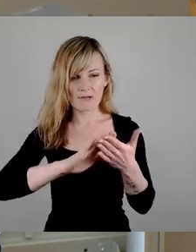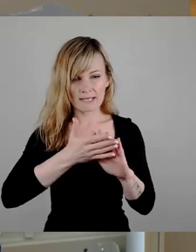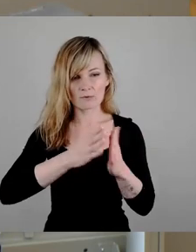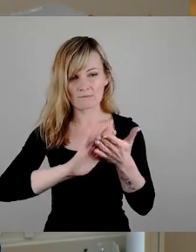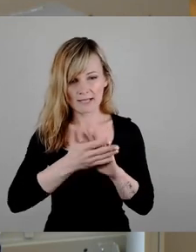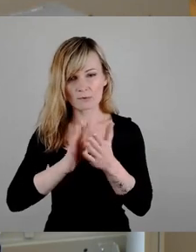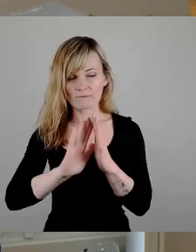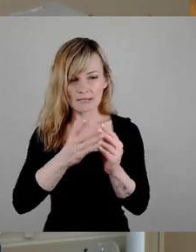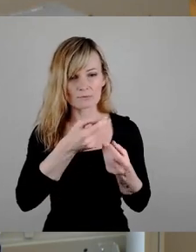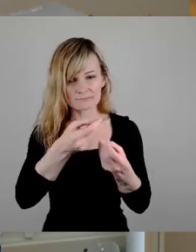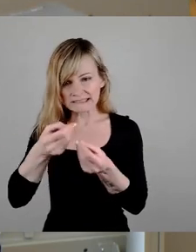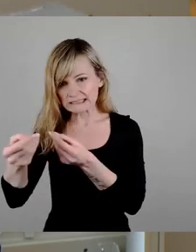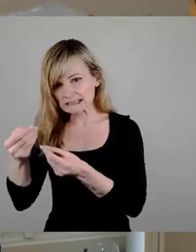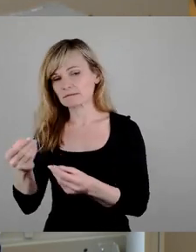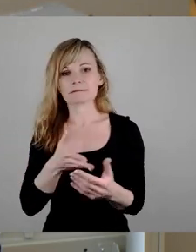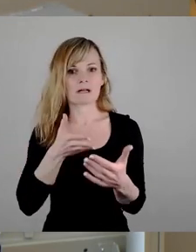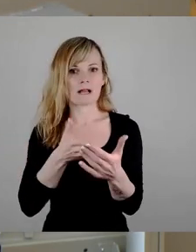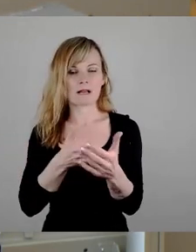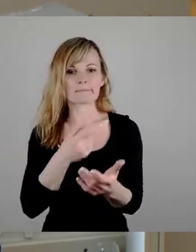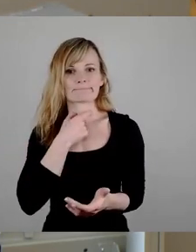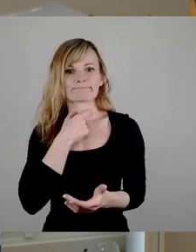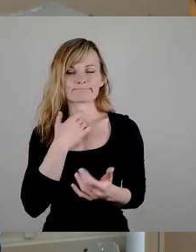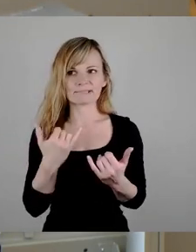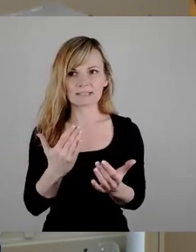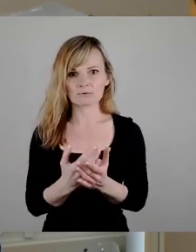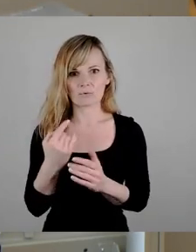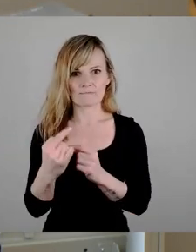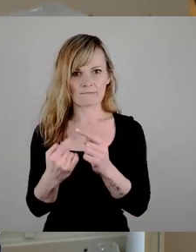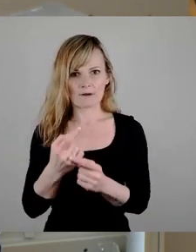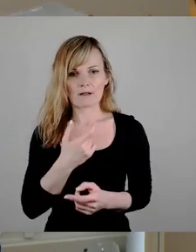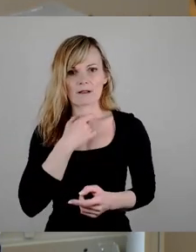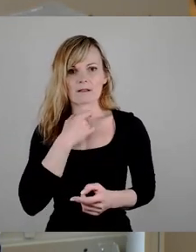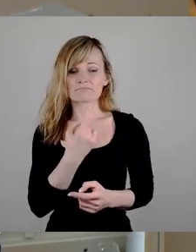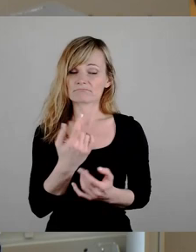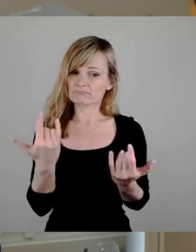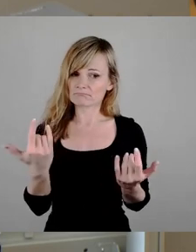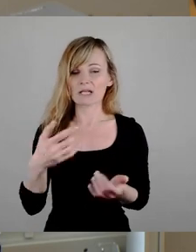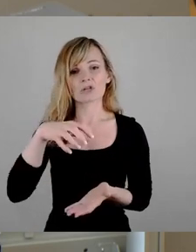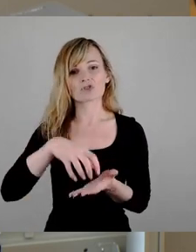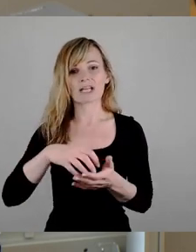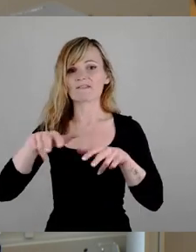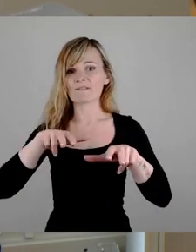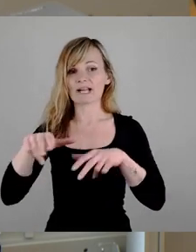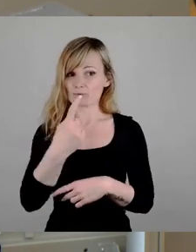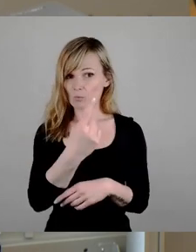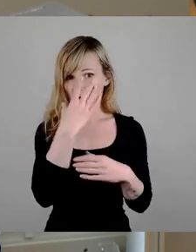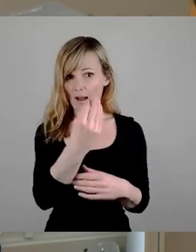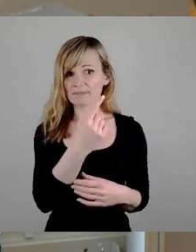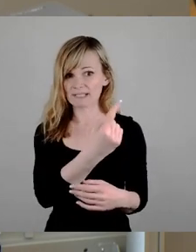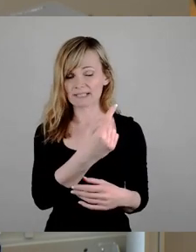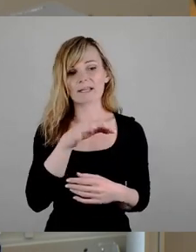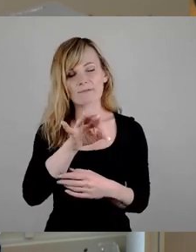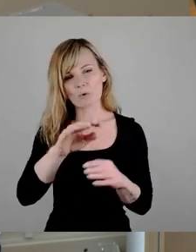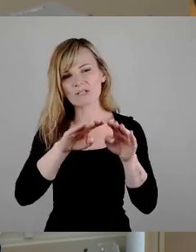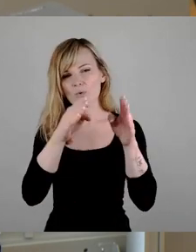durchaus auch, dass wir da an Grenzen stoßen, auch im jetzigen Verfahren schon. Es gibt die Absicht der Stadtverwaltung im Bereich der Synagoge, die dort